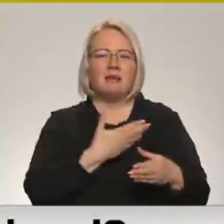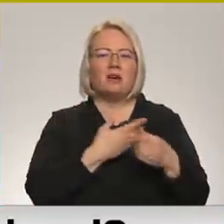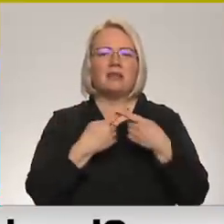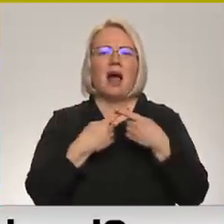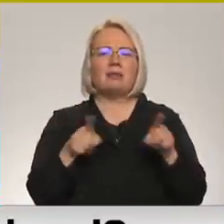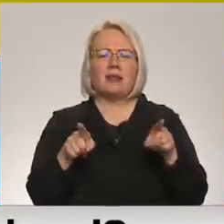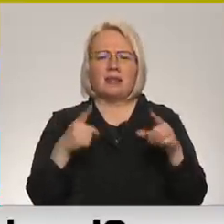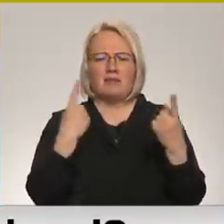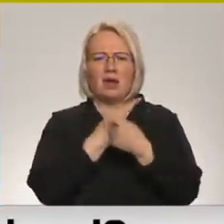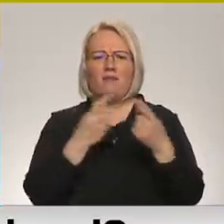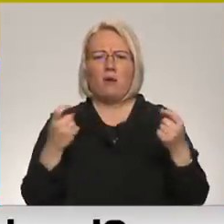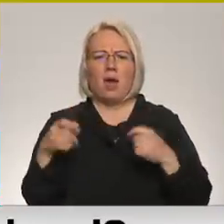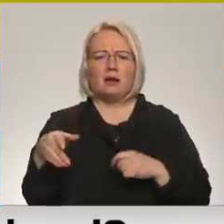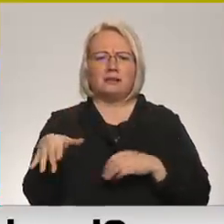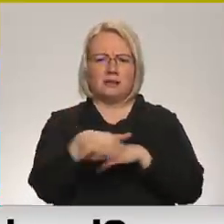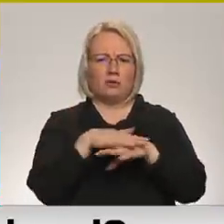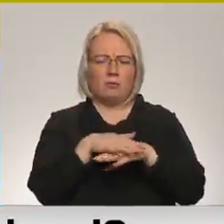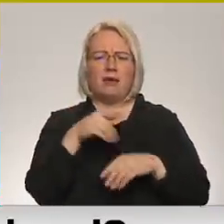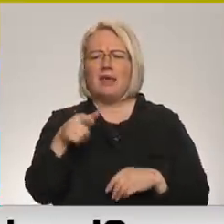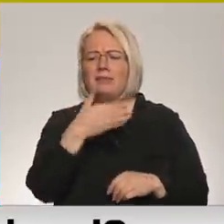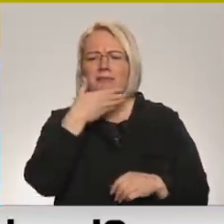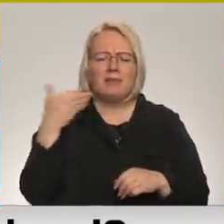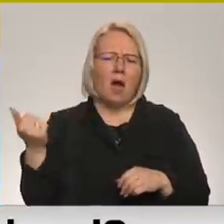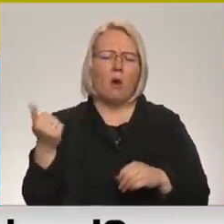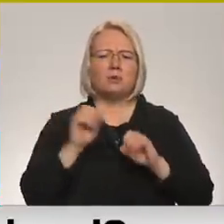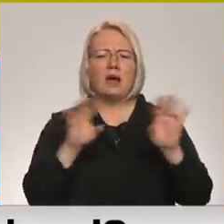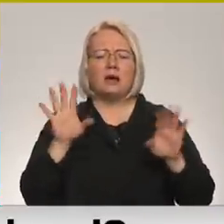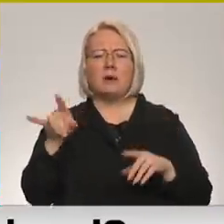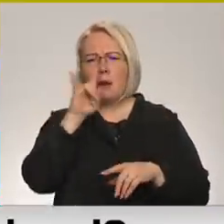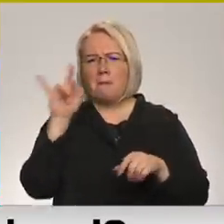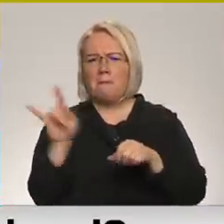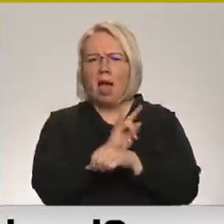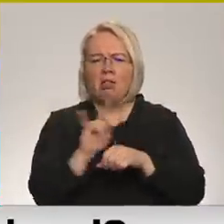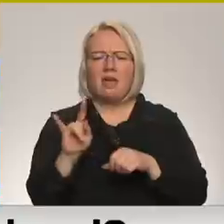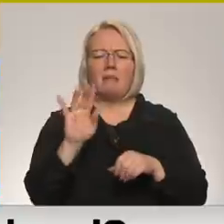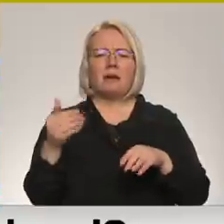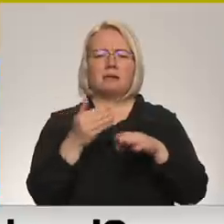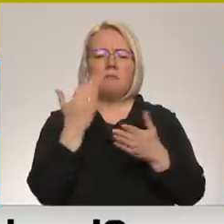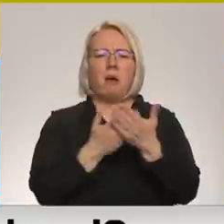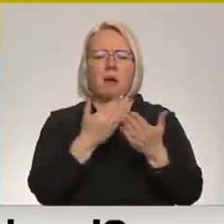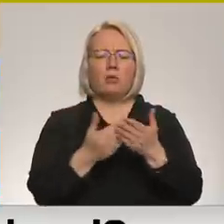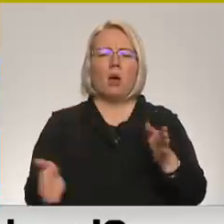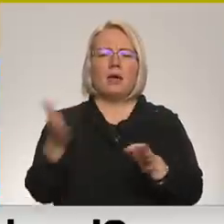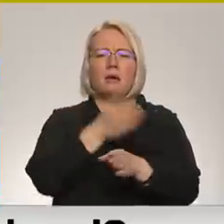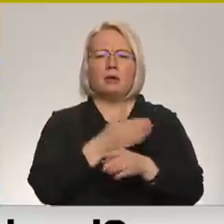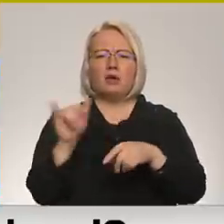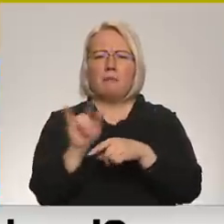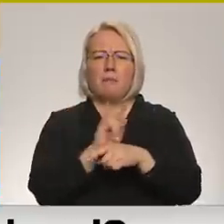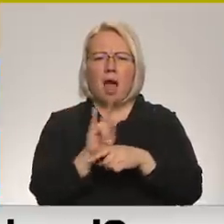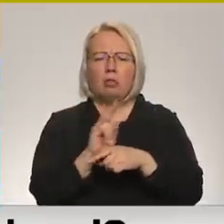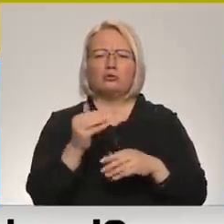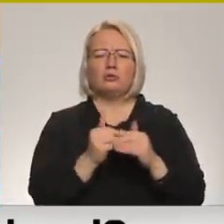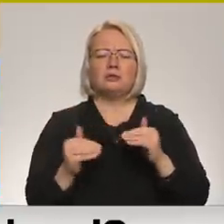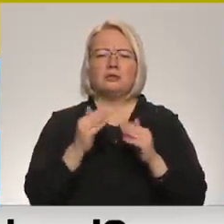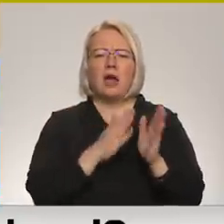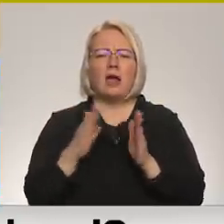informācijas telpā. Te nav stāsts par atsevišķiem melieni. Te ir stāsts par melieni, kas pamato iepriekšējos melus un sagatavo augstu nākamajiem